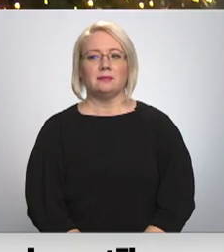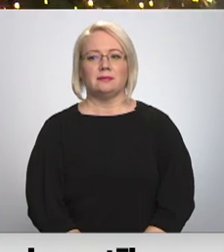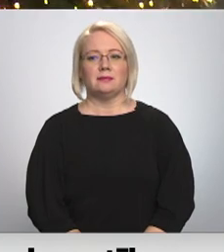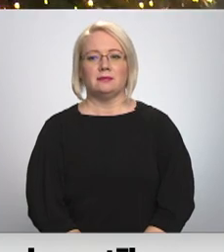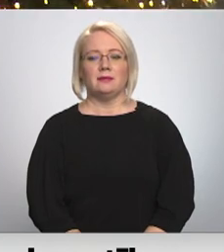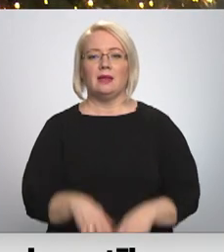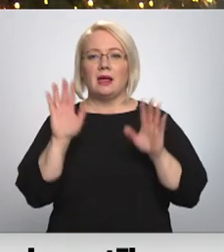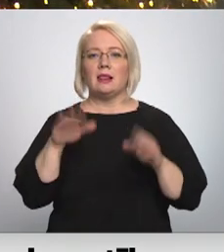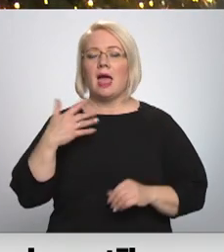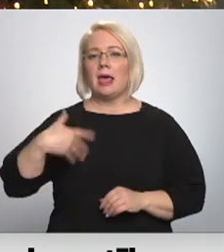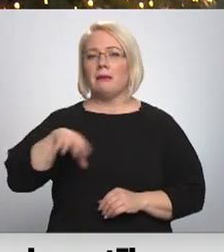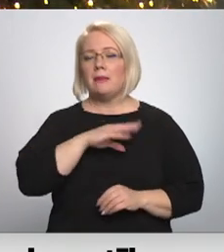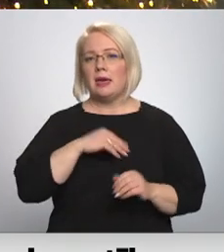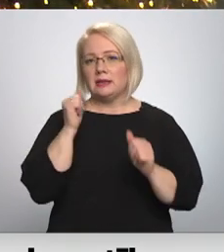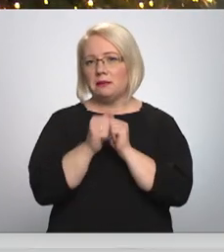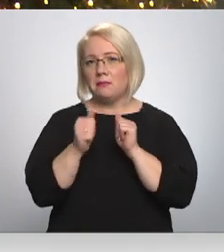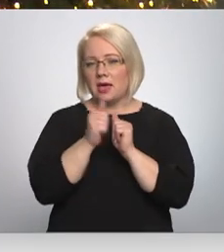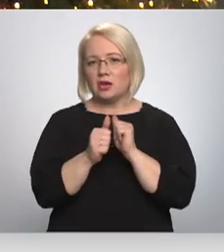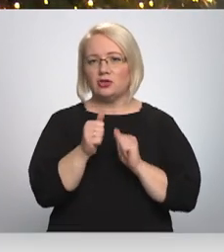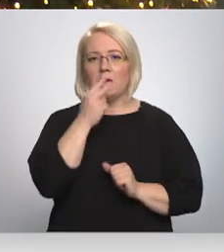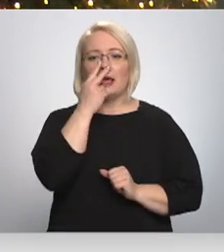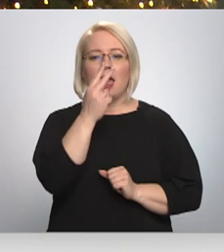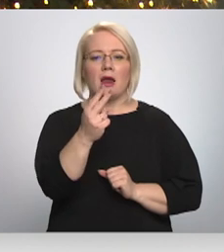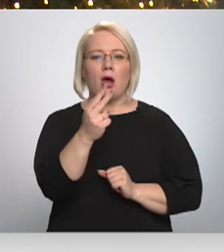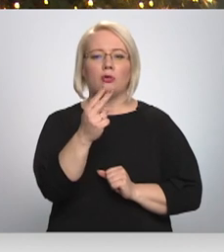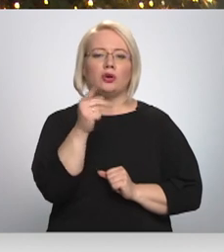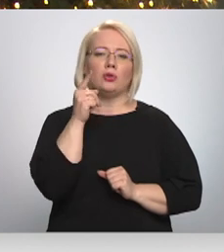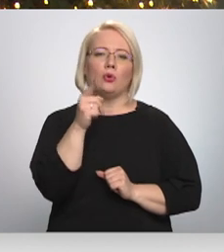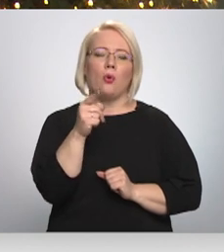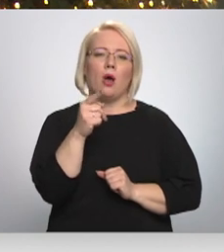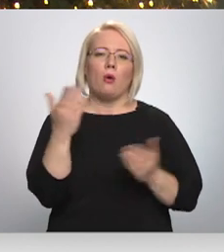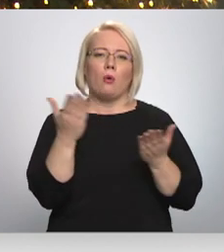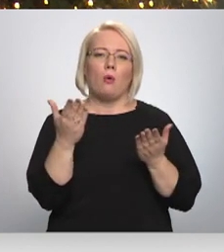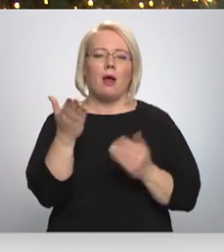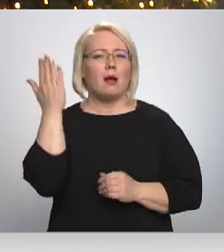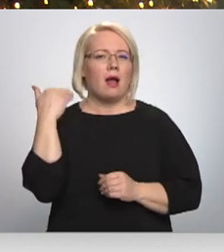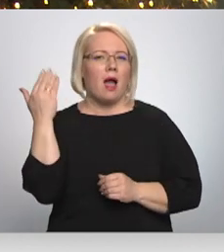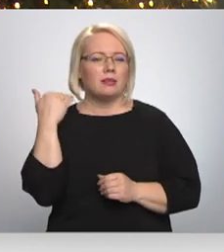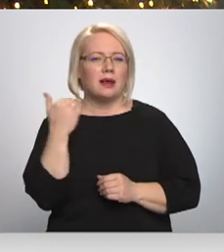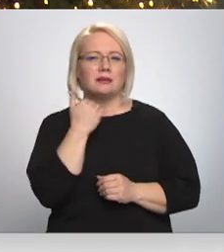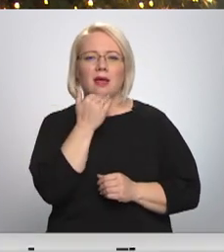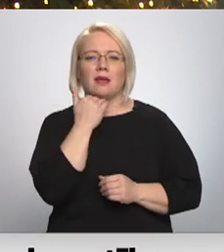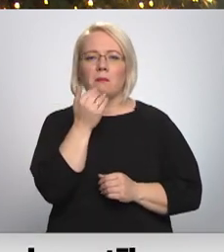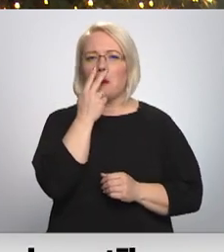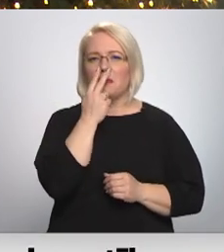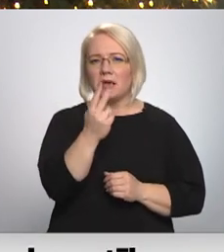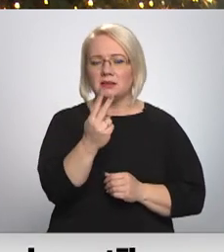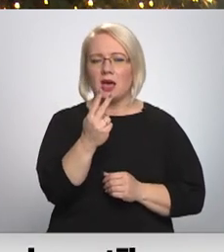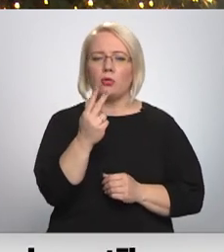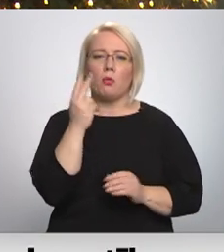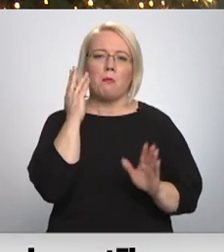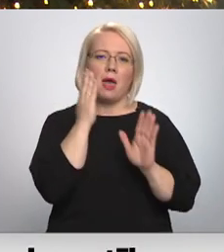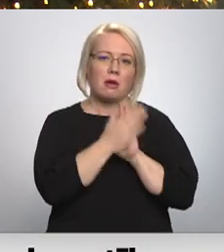Lai mēs bieži vien ieraudzītu to, ko varbūt kādreiz pat negribam redzēt un paējam